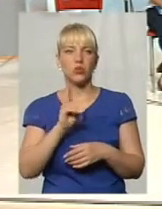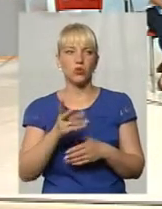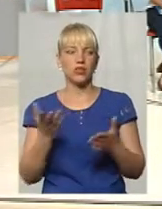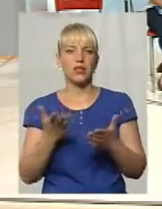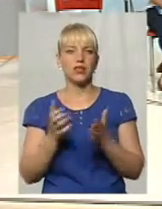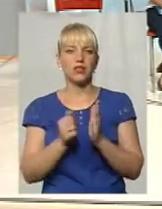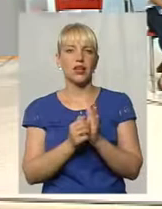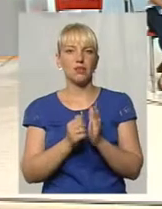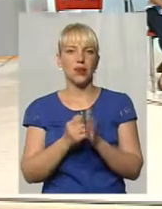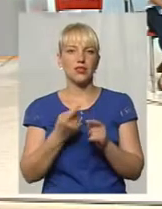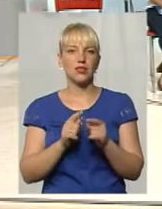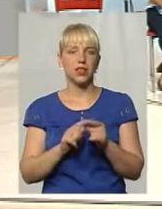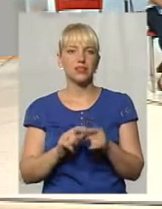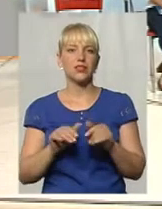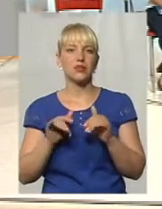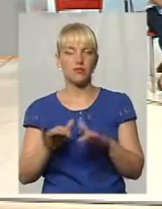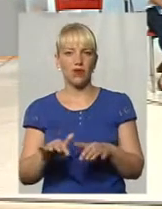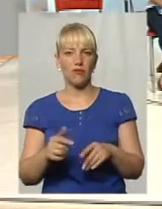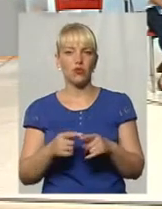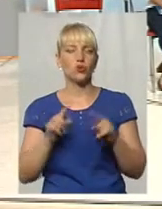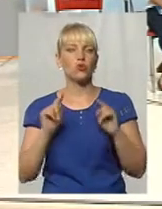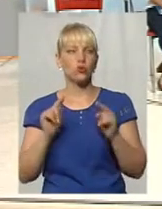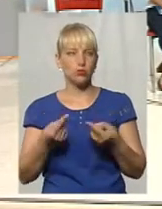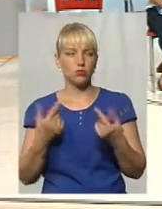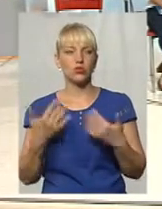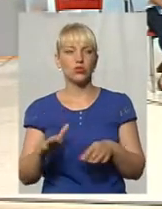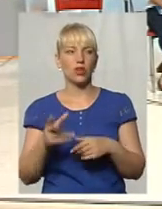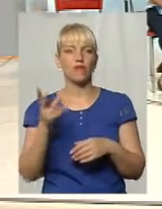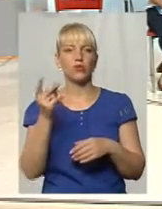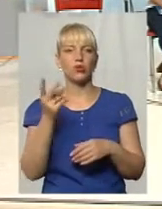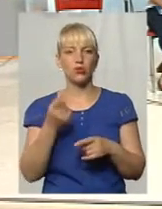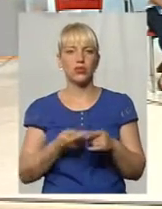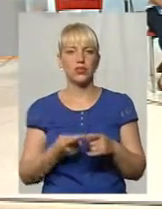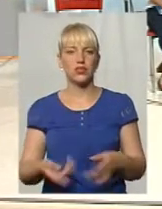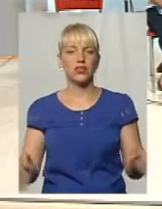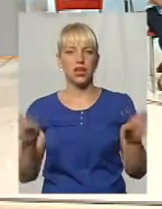займався цією справою, і чомусь, вже вдруге, докриває її. Я